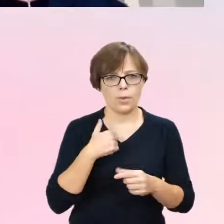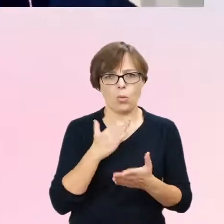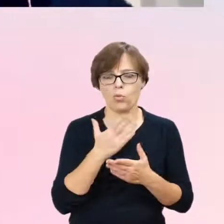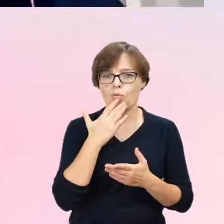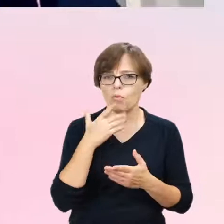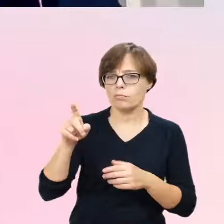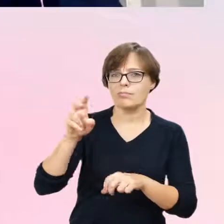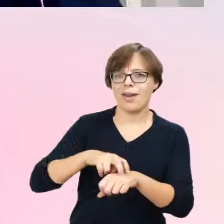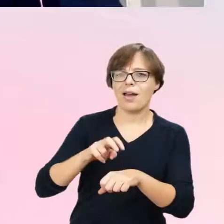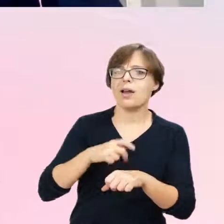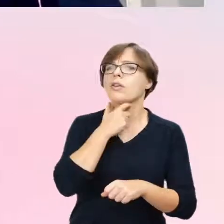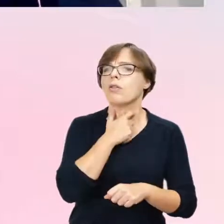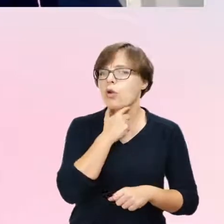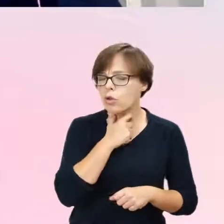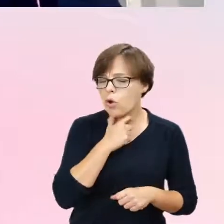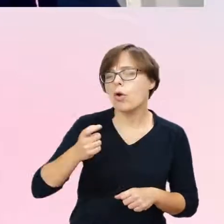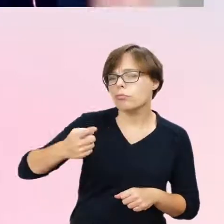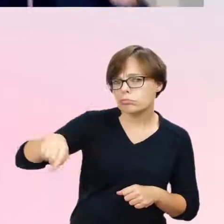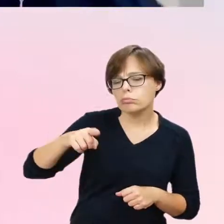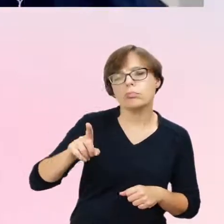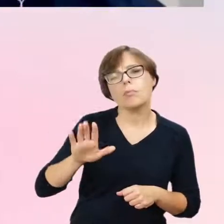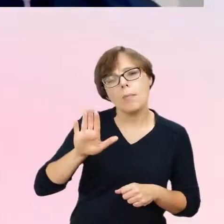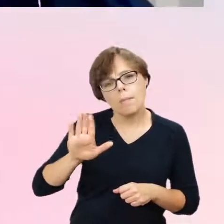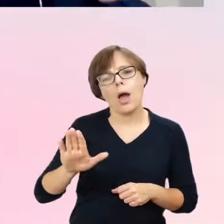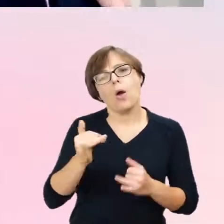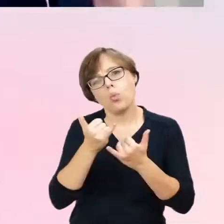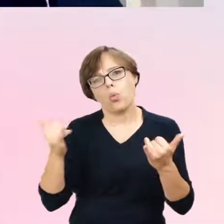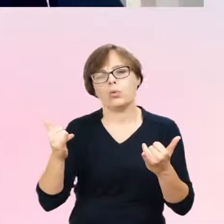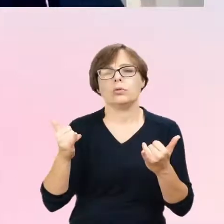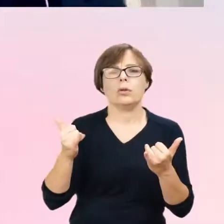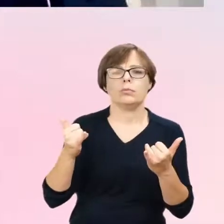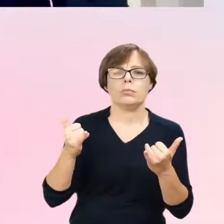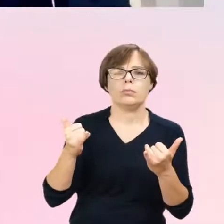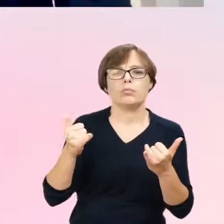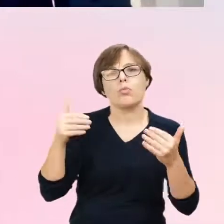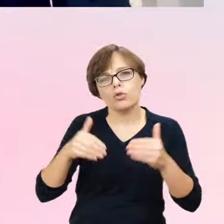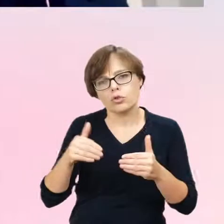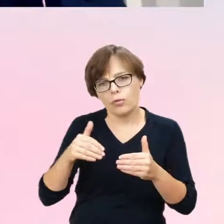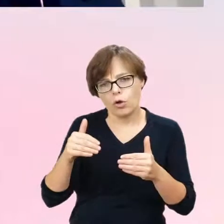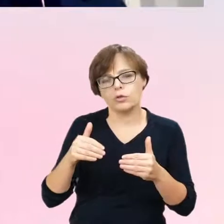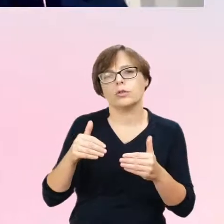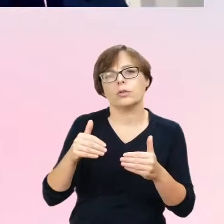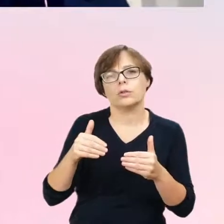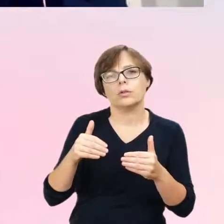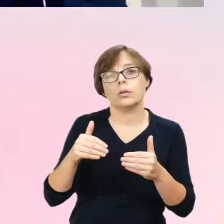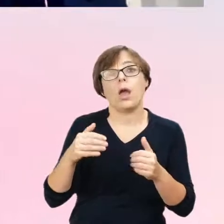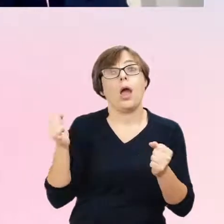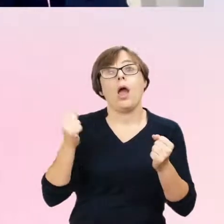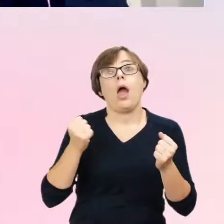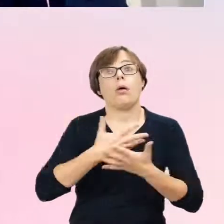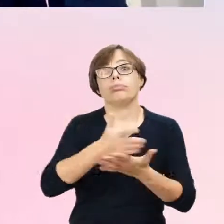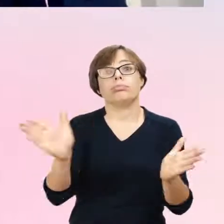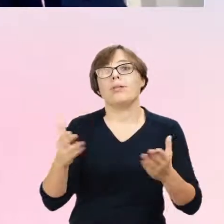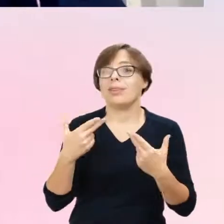endokrynolodzy mają instrumentarium dosyć ograniczone, ale jednak mają